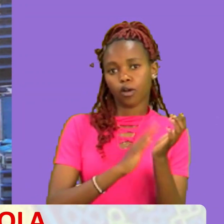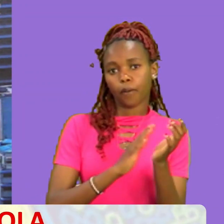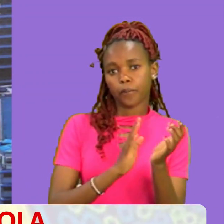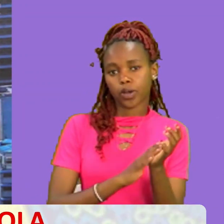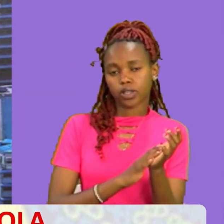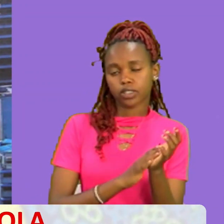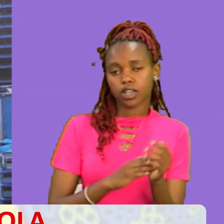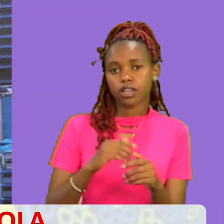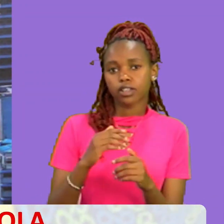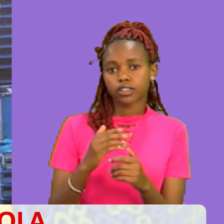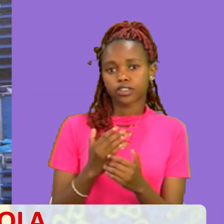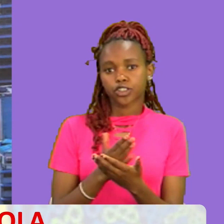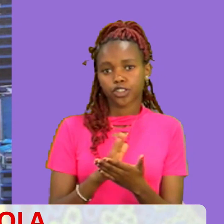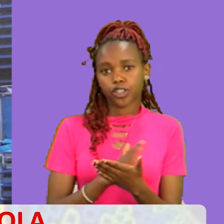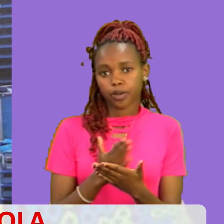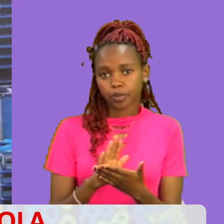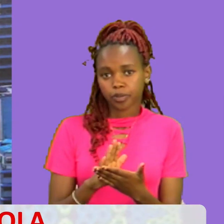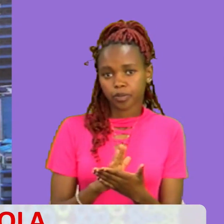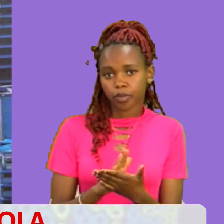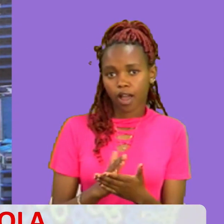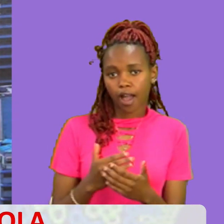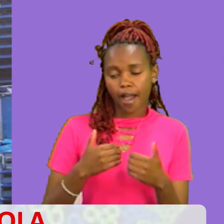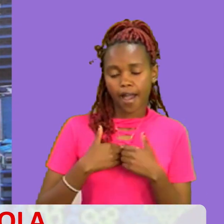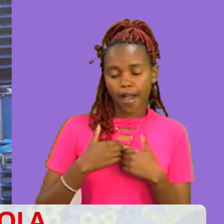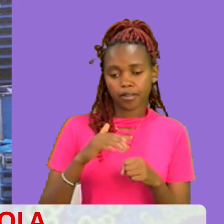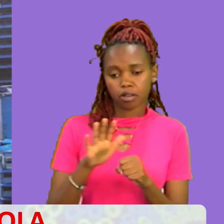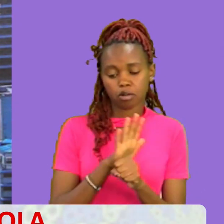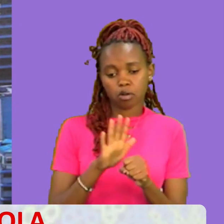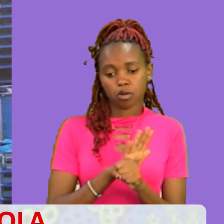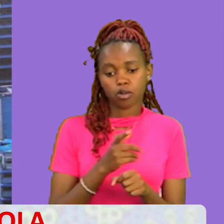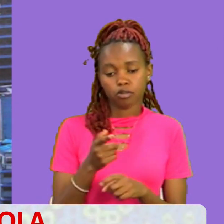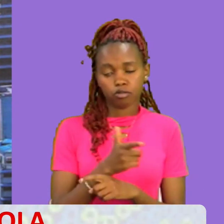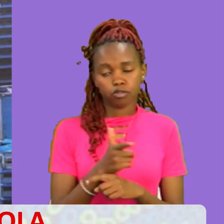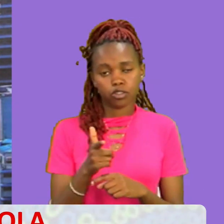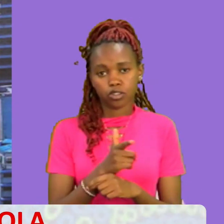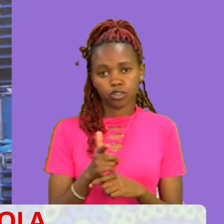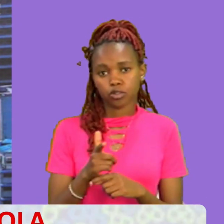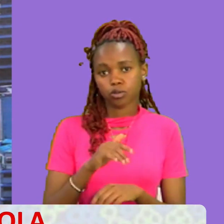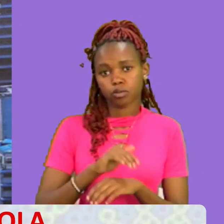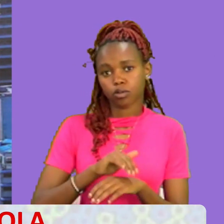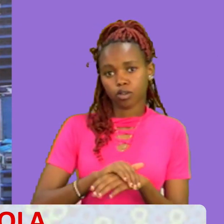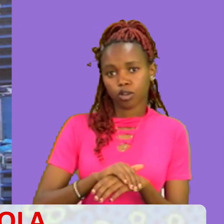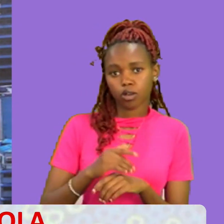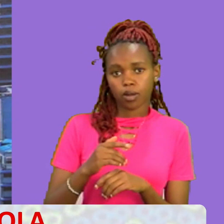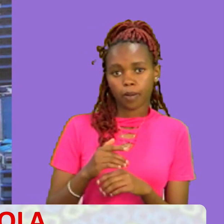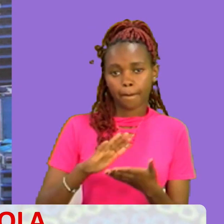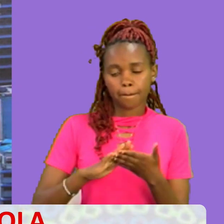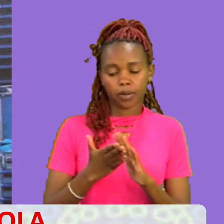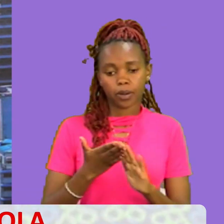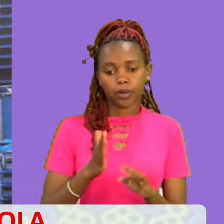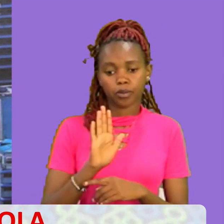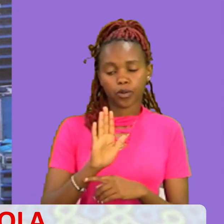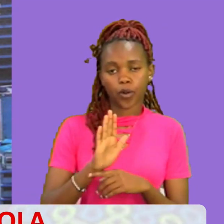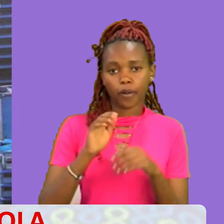uka share Video setu hapo ziko nyingi sana Video nyingi sana Ambazo ni nzuri tu Na zita kwa zabaraka Unaweza uka share Na mungu